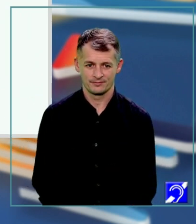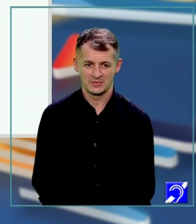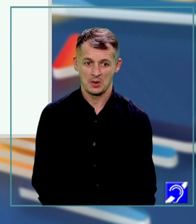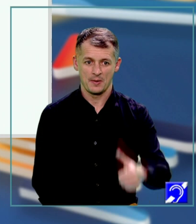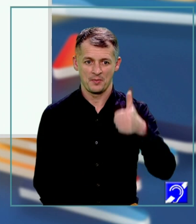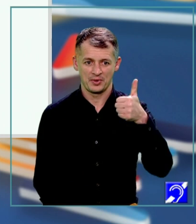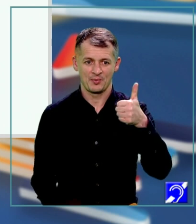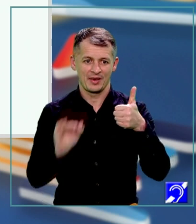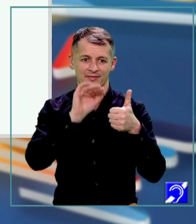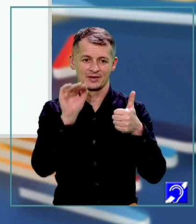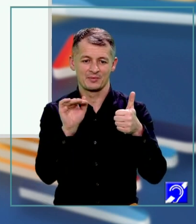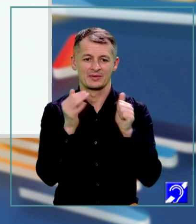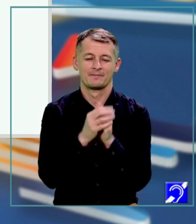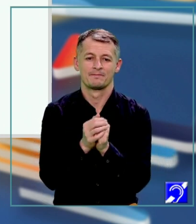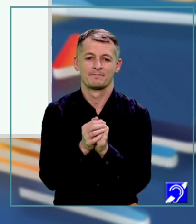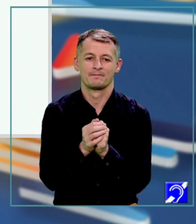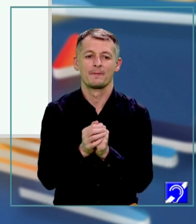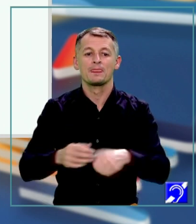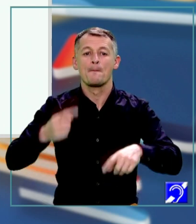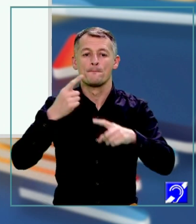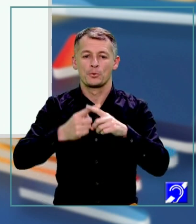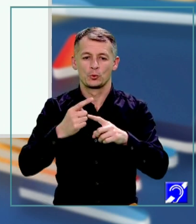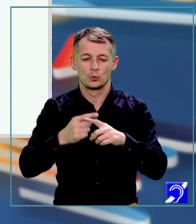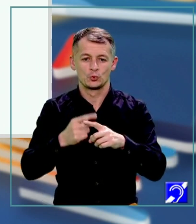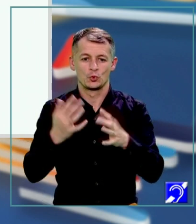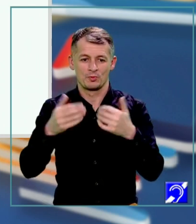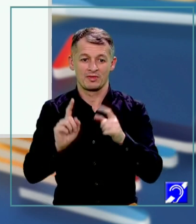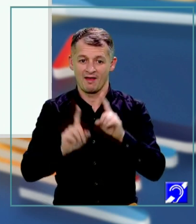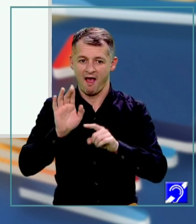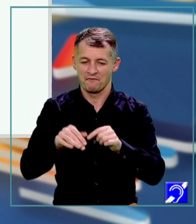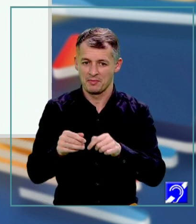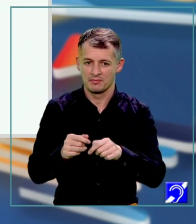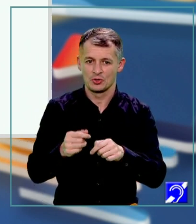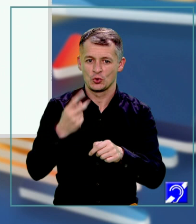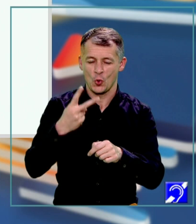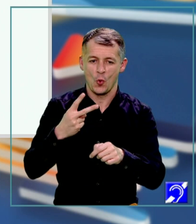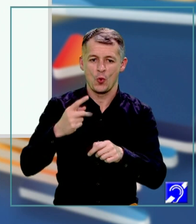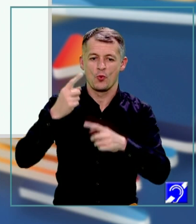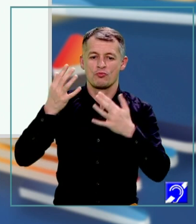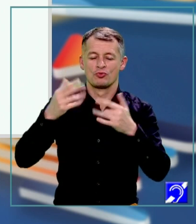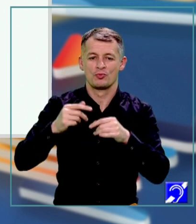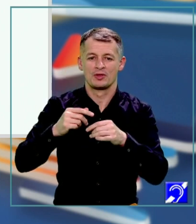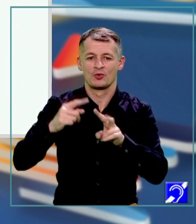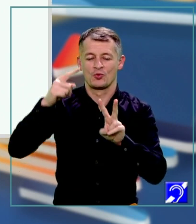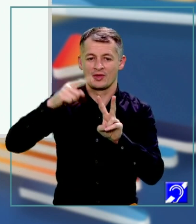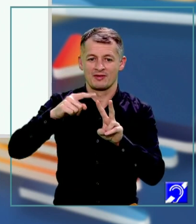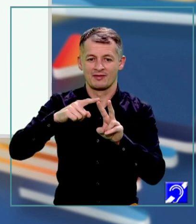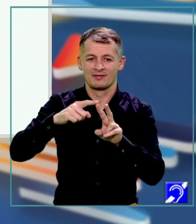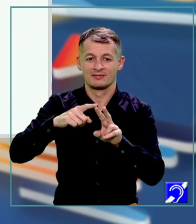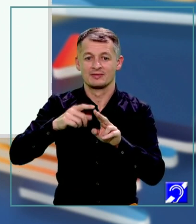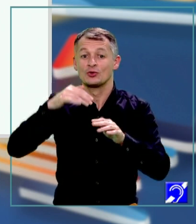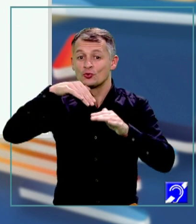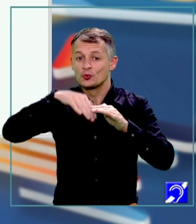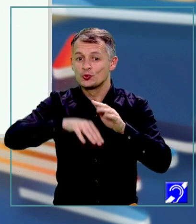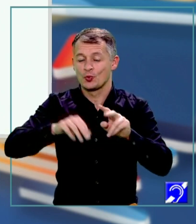întrebare. Produsul numerelor. Dacă avem două numere cu radical, se mulțesc cantitățile de sub radical.